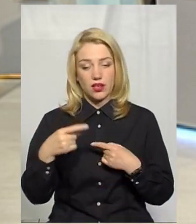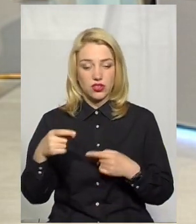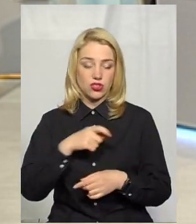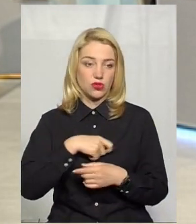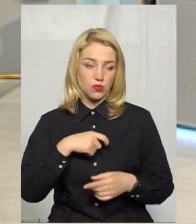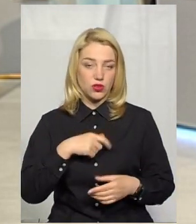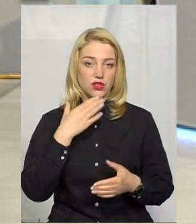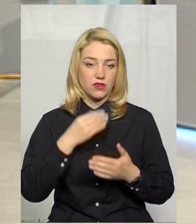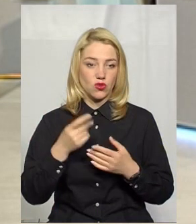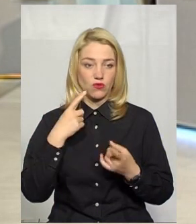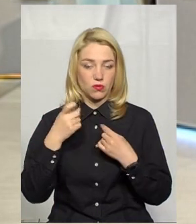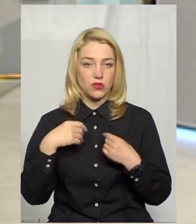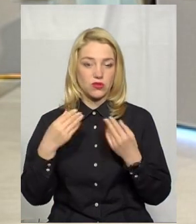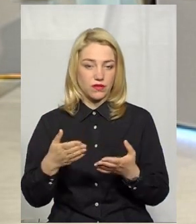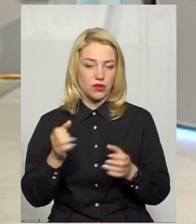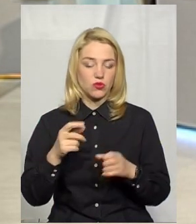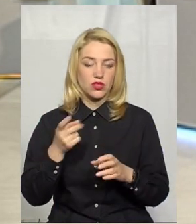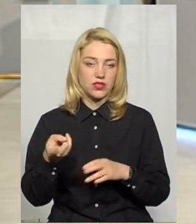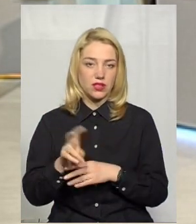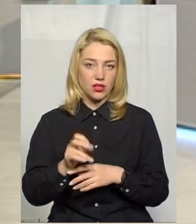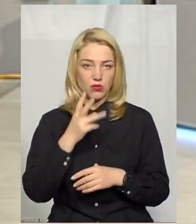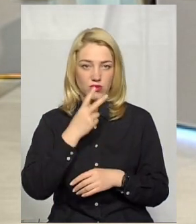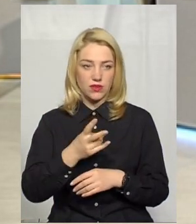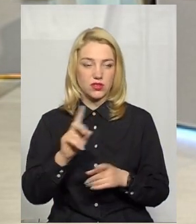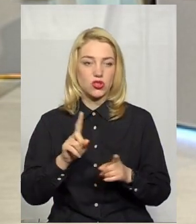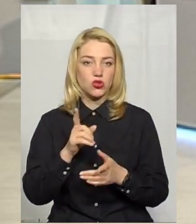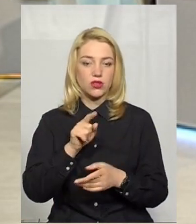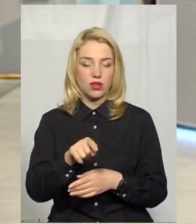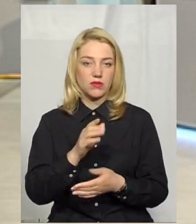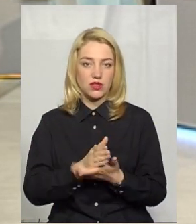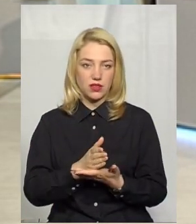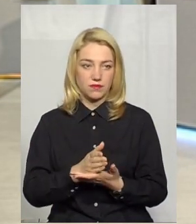інформацію, тобто можна зайти подивитися, що там є.